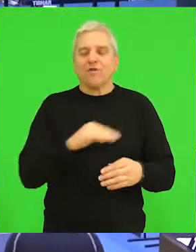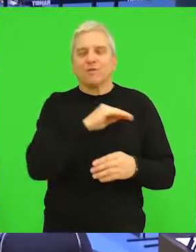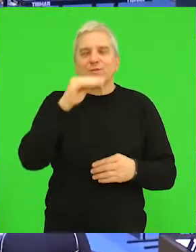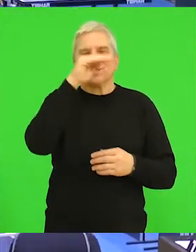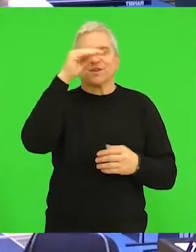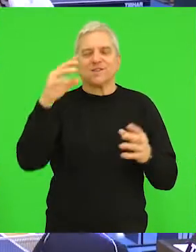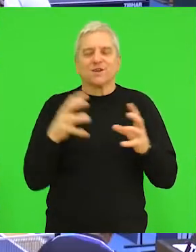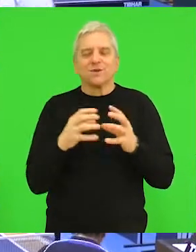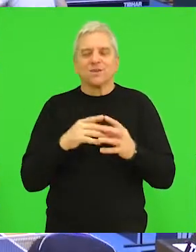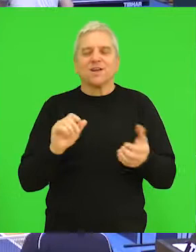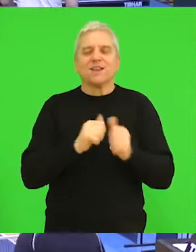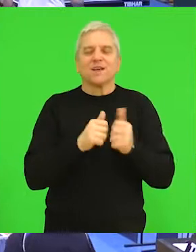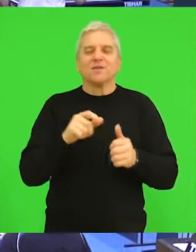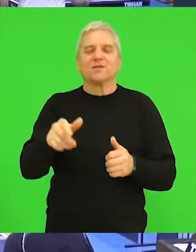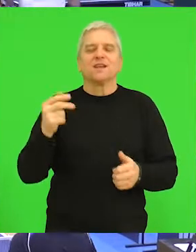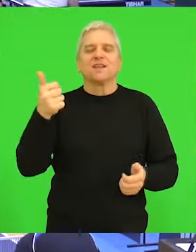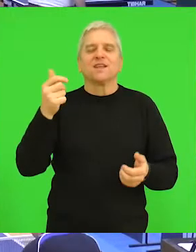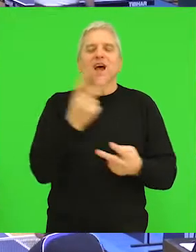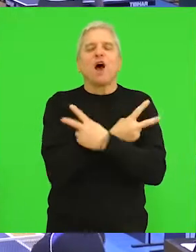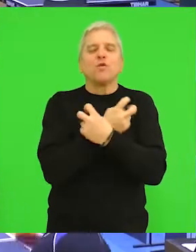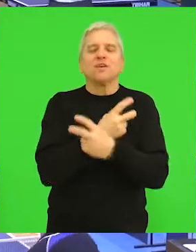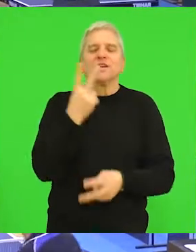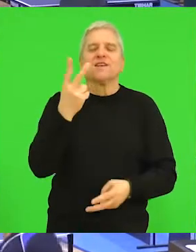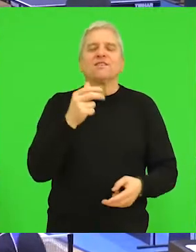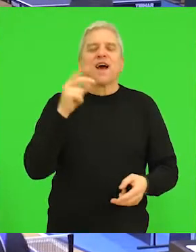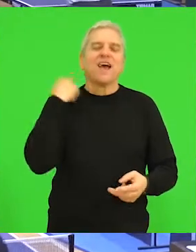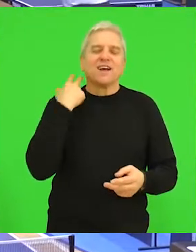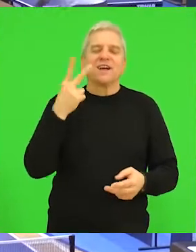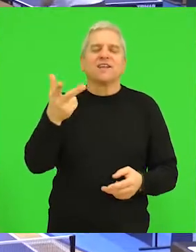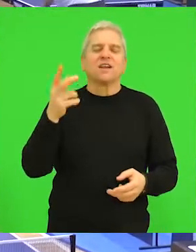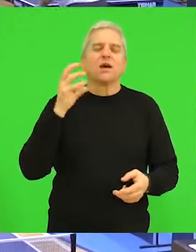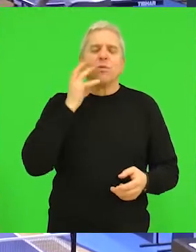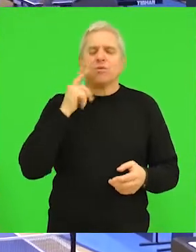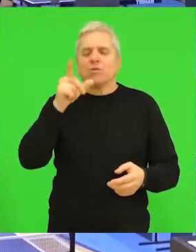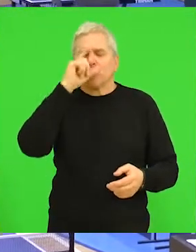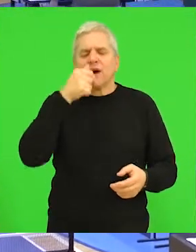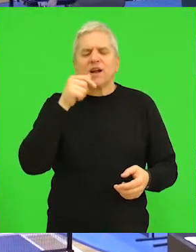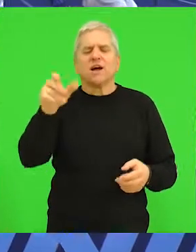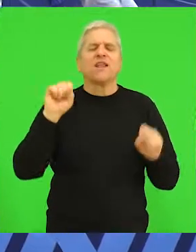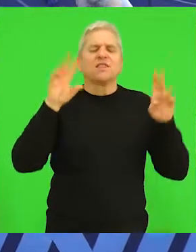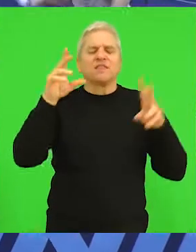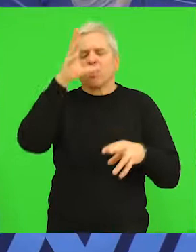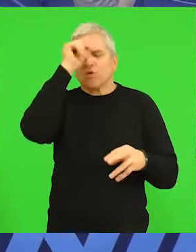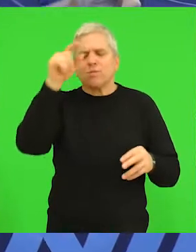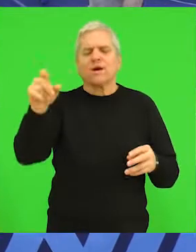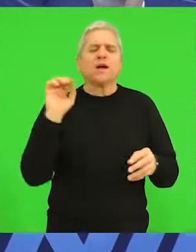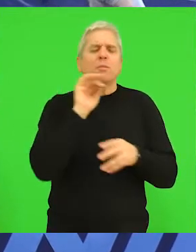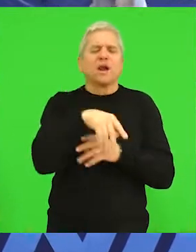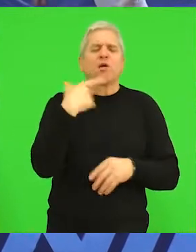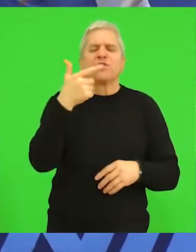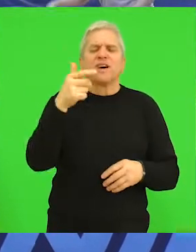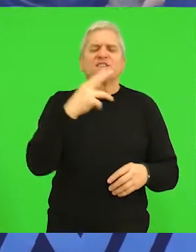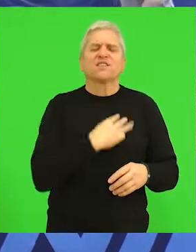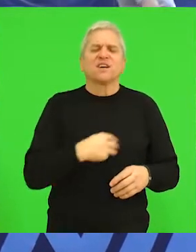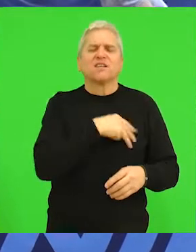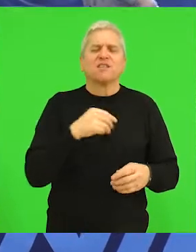uzrasnim kategorijama takmičili su se jedan austrijanac dva irca tri bugara 19 rumuna preko 20 hrvata dok